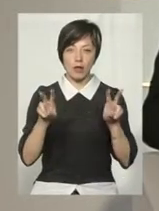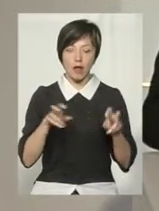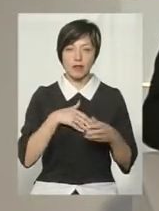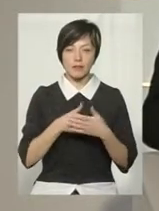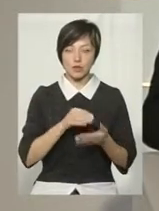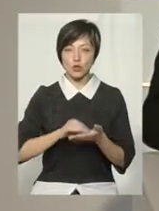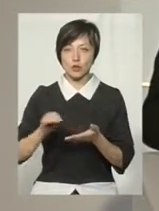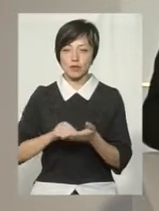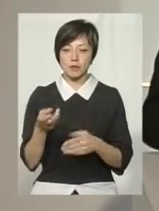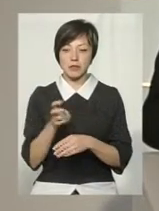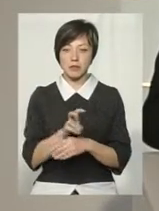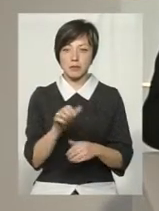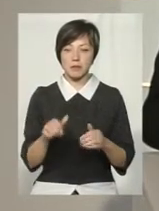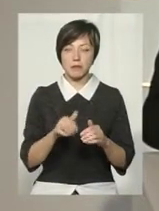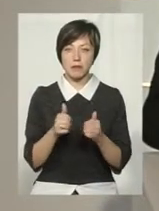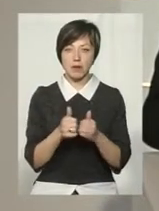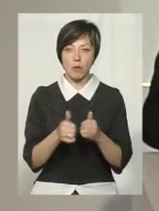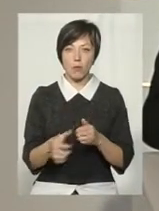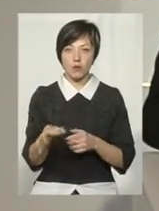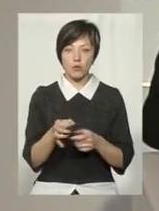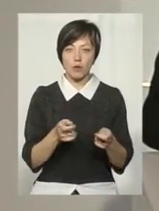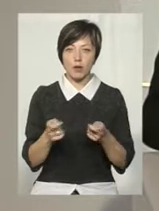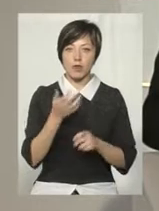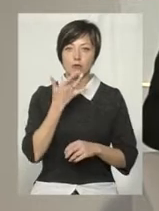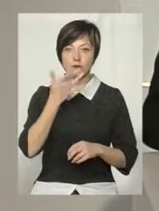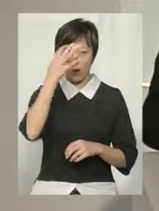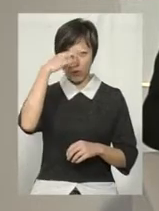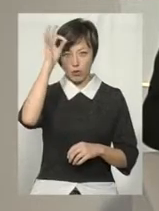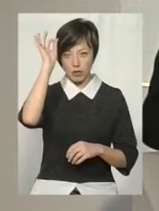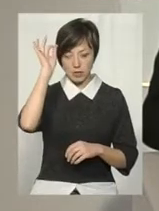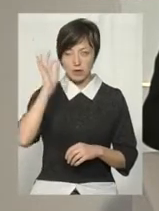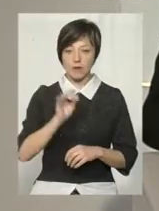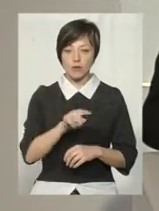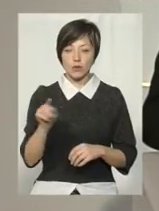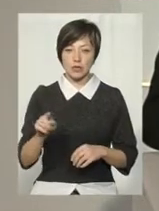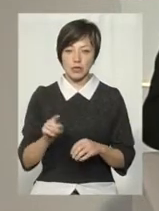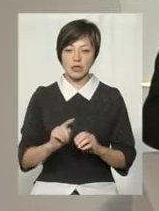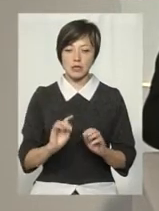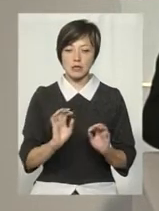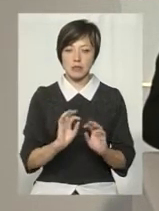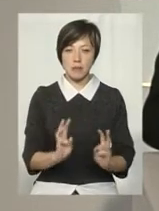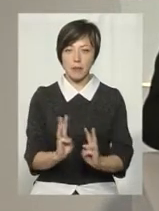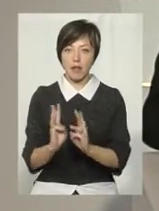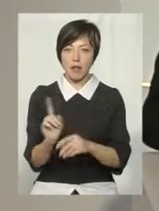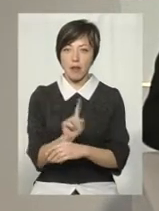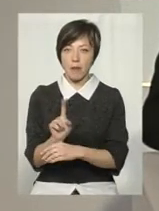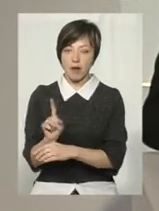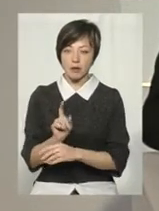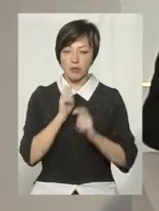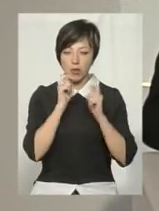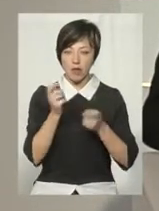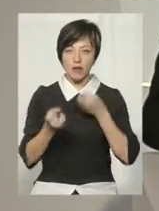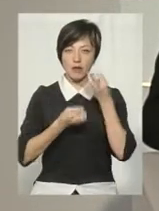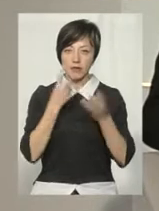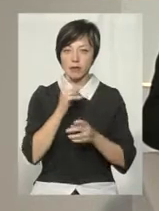та журналісти прийшли під стіни обласного управління Національної поліції. Вони запалили лампадки, поклали квіти та хвилиною